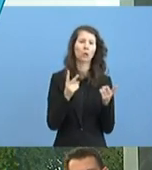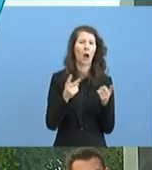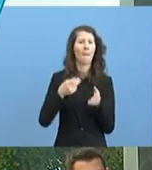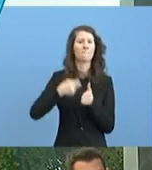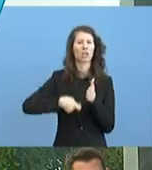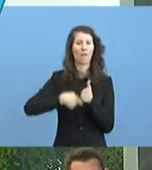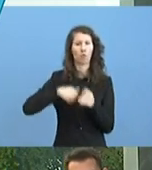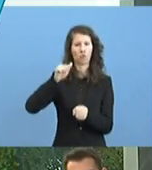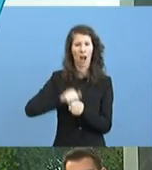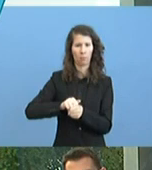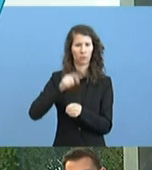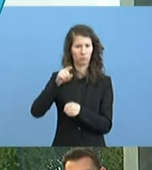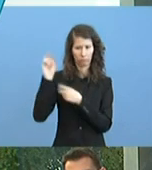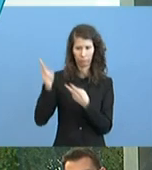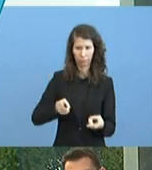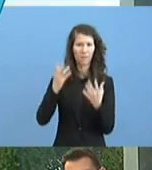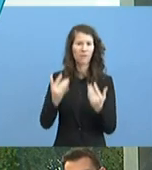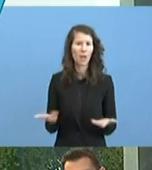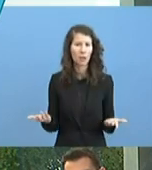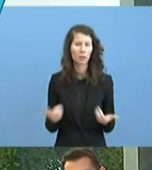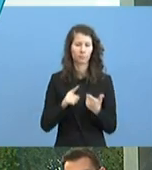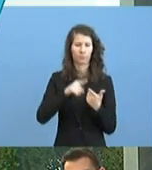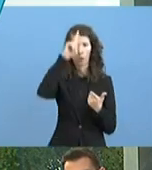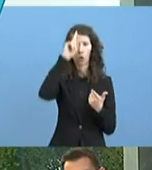Welche Vereinbarungen gibt es mit deutschen Herstellern,